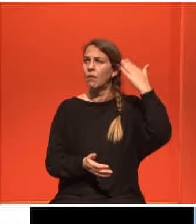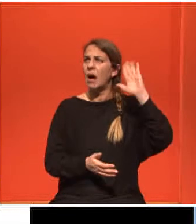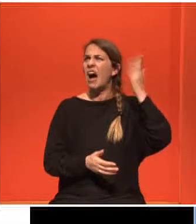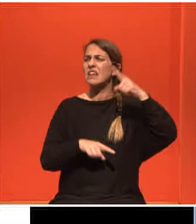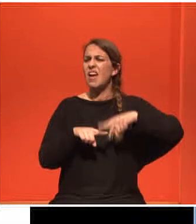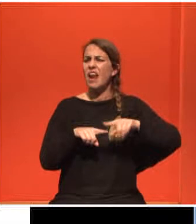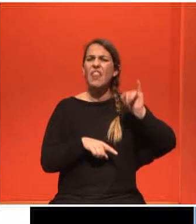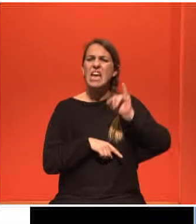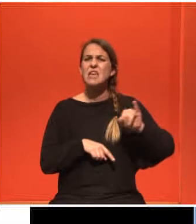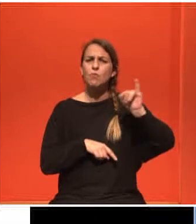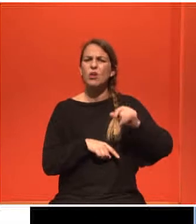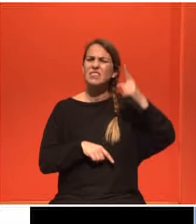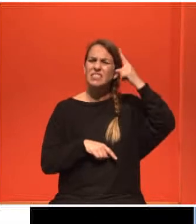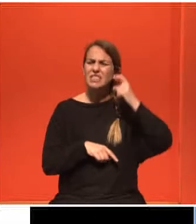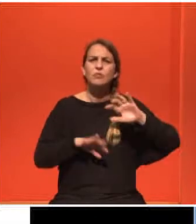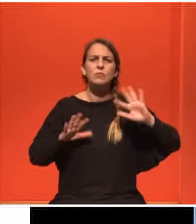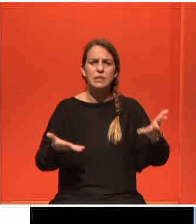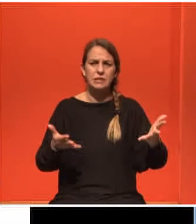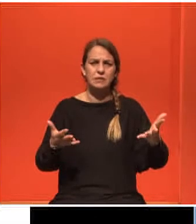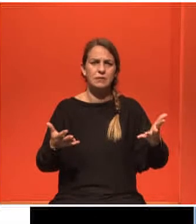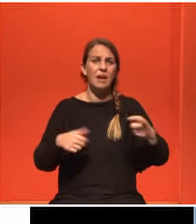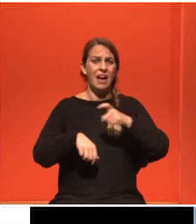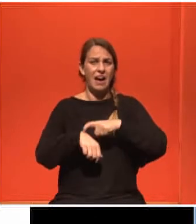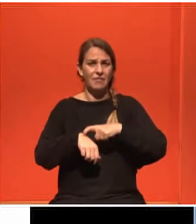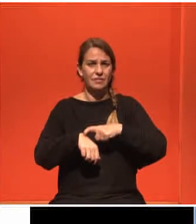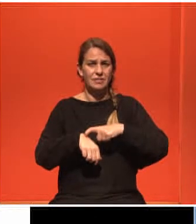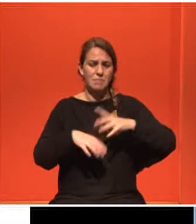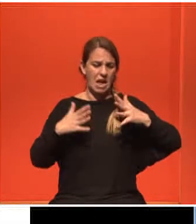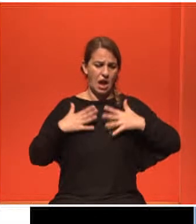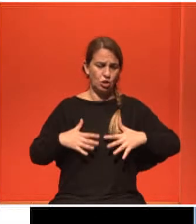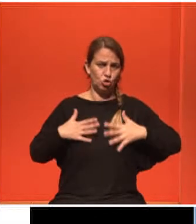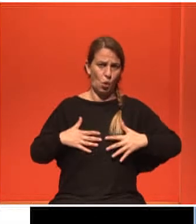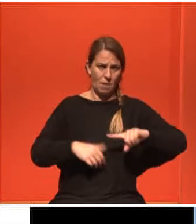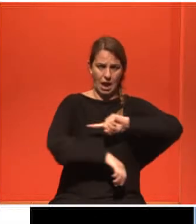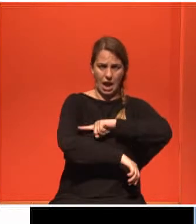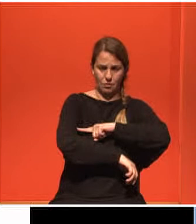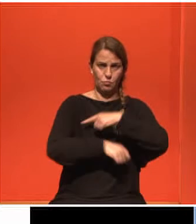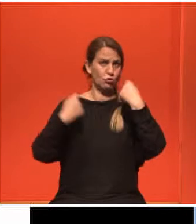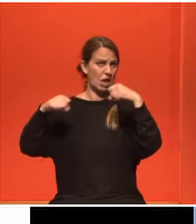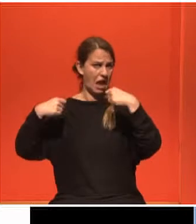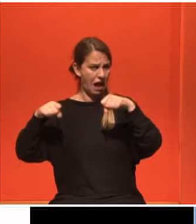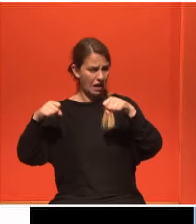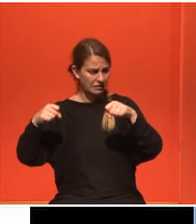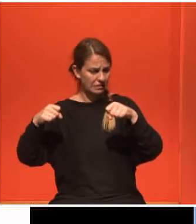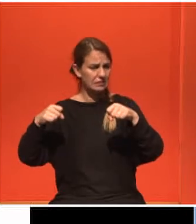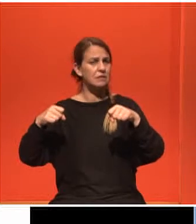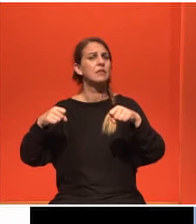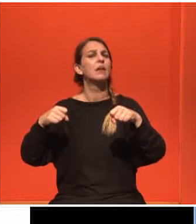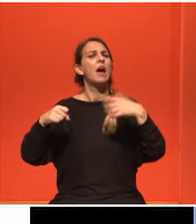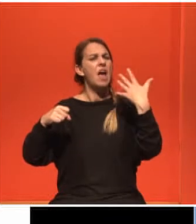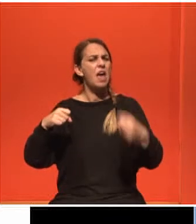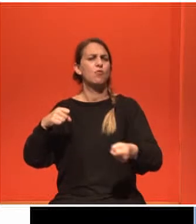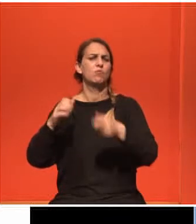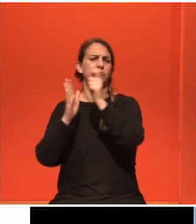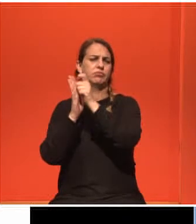για το ρόλο της άσκησης στην φυσιολογία του ανθρώπου έχουμε πλέον δεδομένα τα οποία